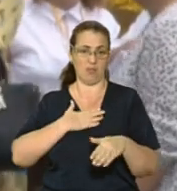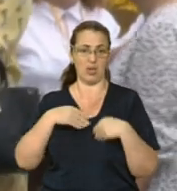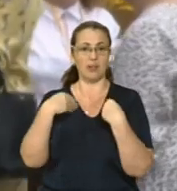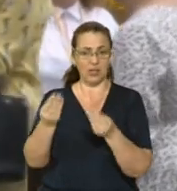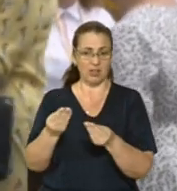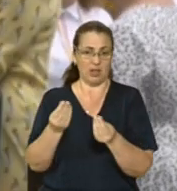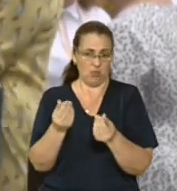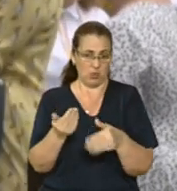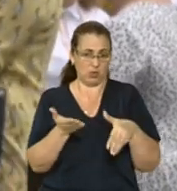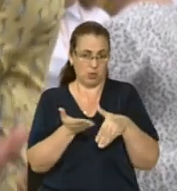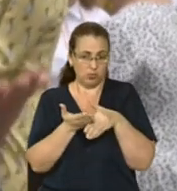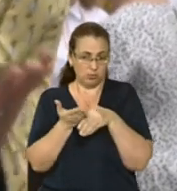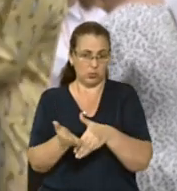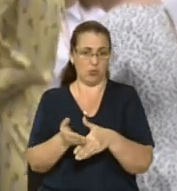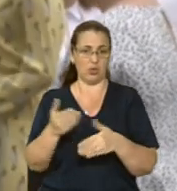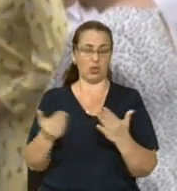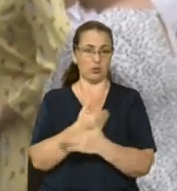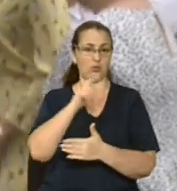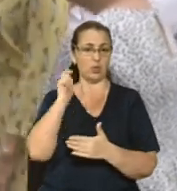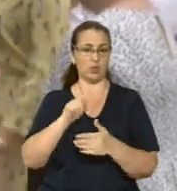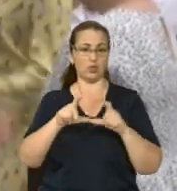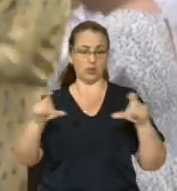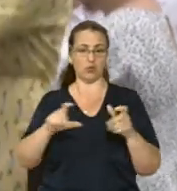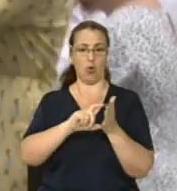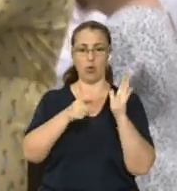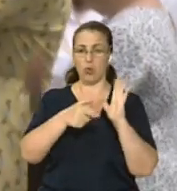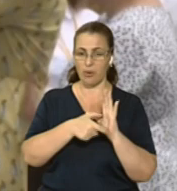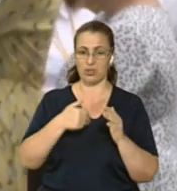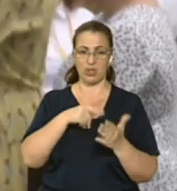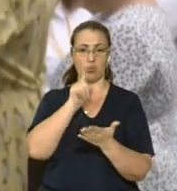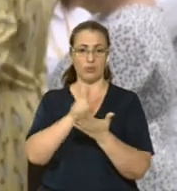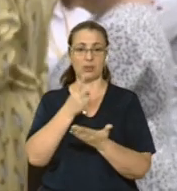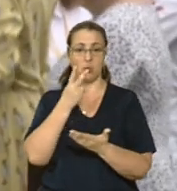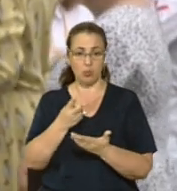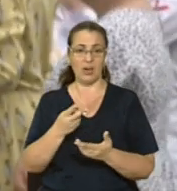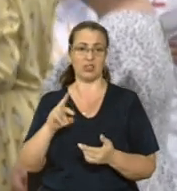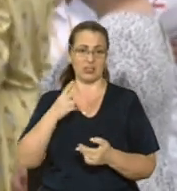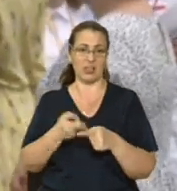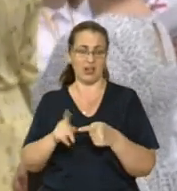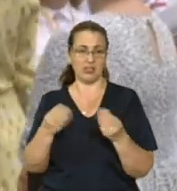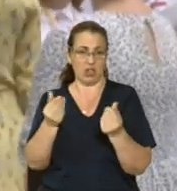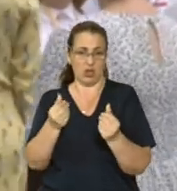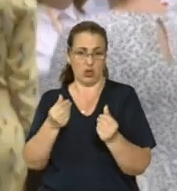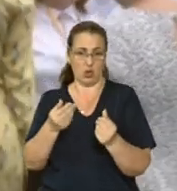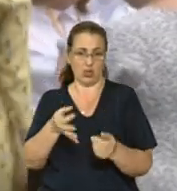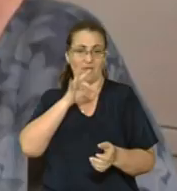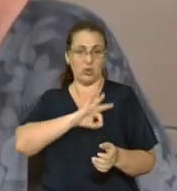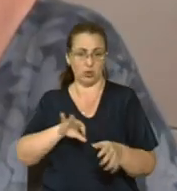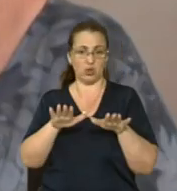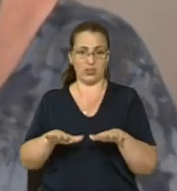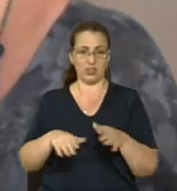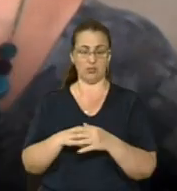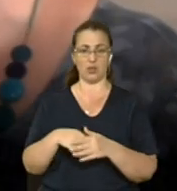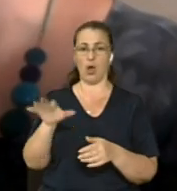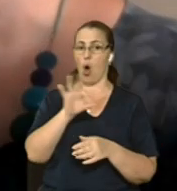субвенції на нову українську школу, на кабінети. І я повинна побачити, як ці субвенції реалізовуються на місцях.